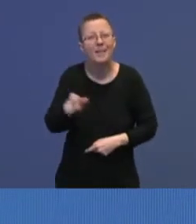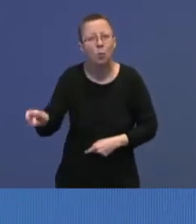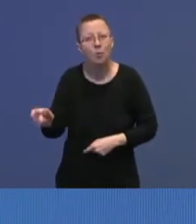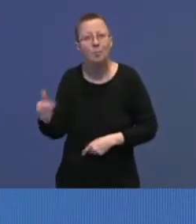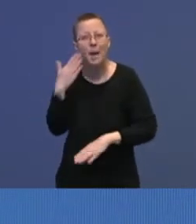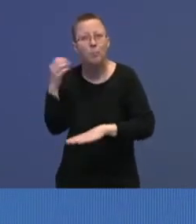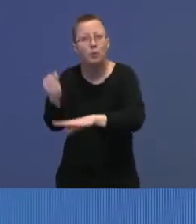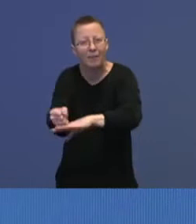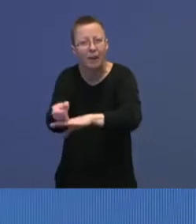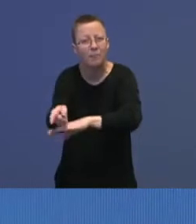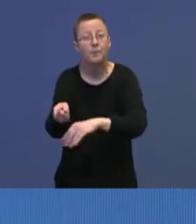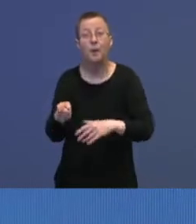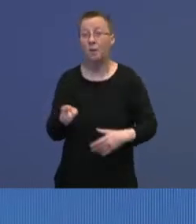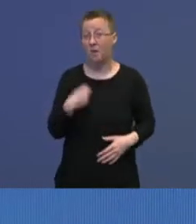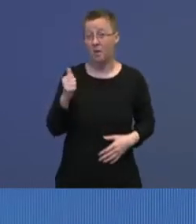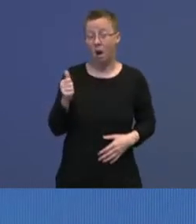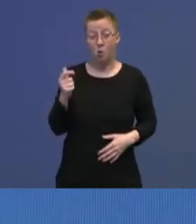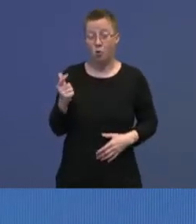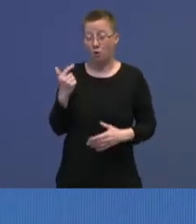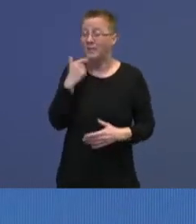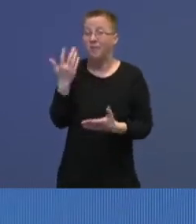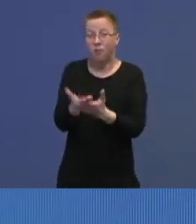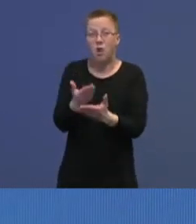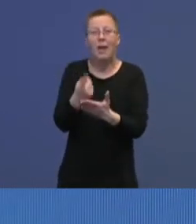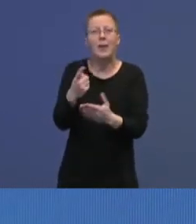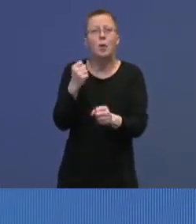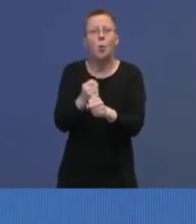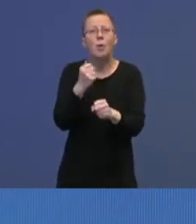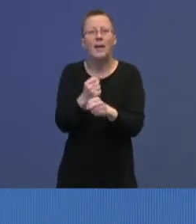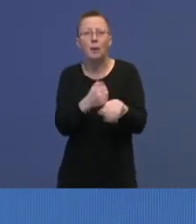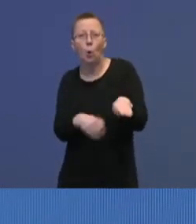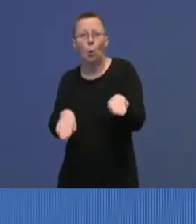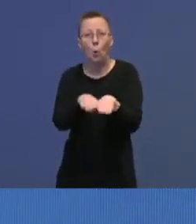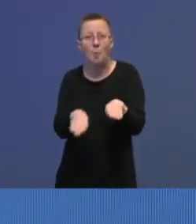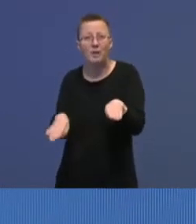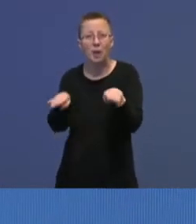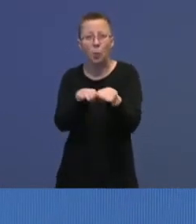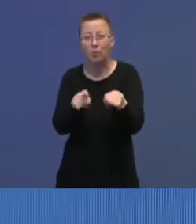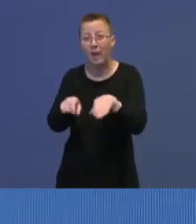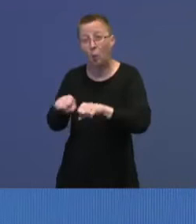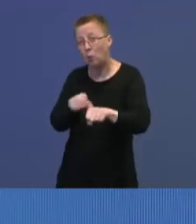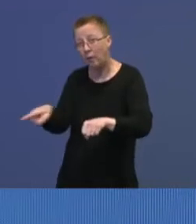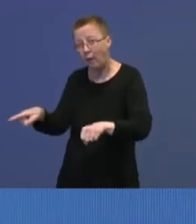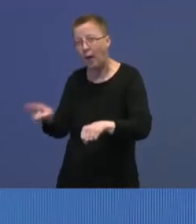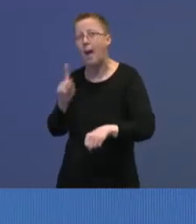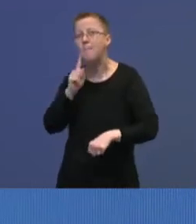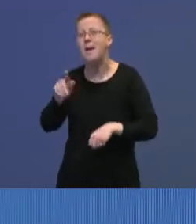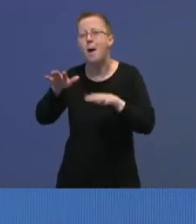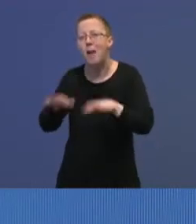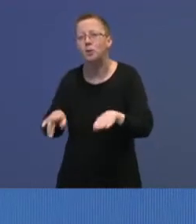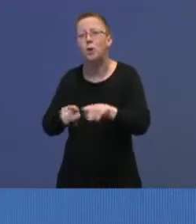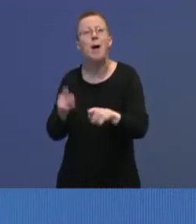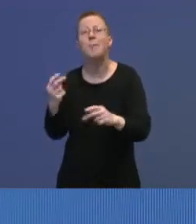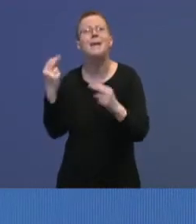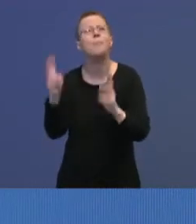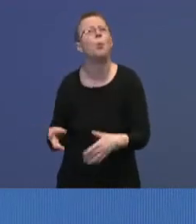bosetter seg. Og vi vil foreslå en konkret kompensasjon til kommunene per plass som ikke